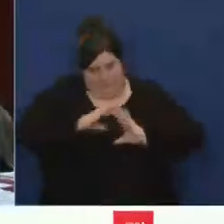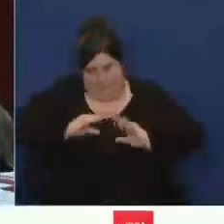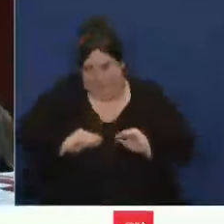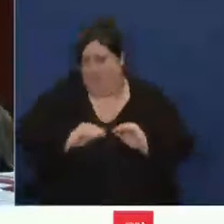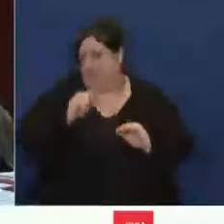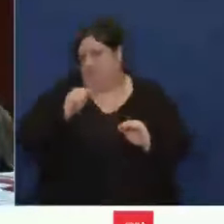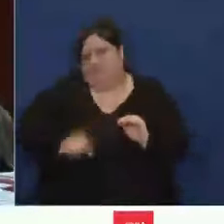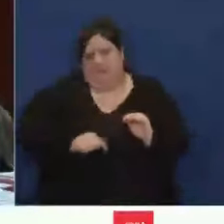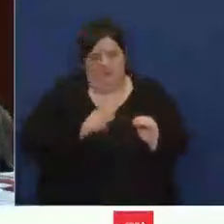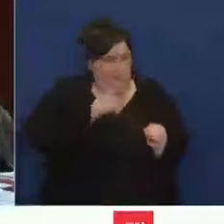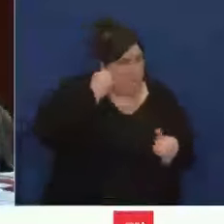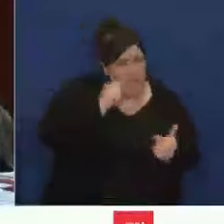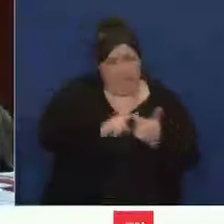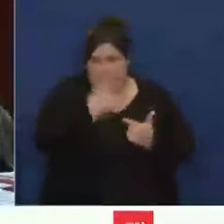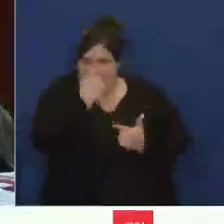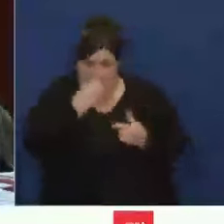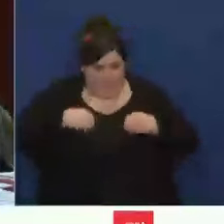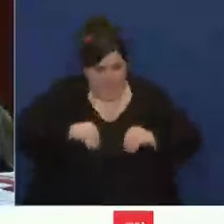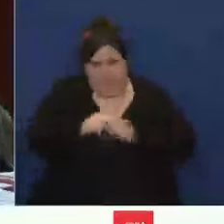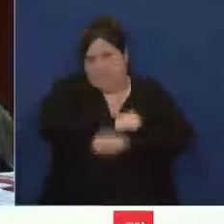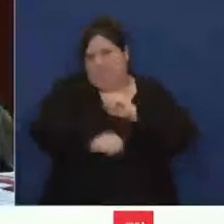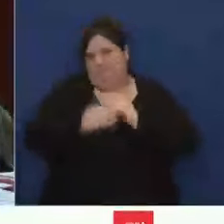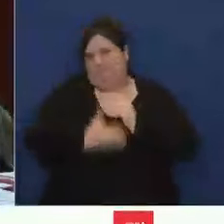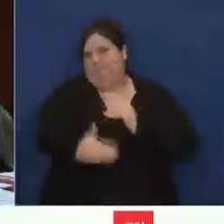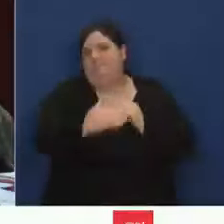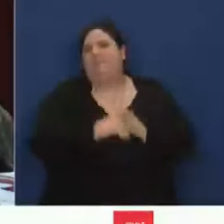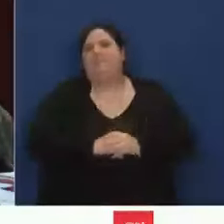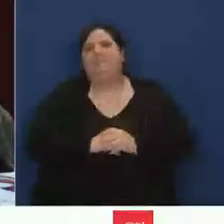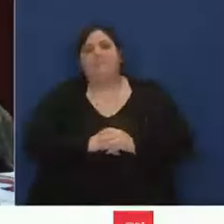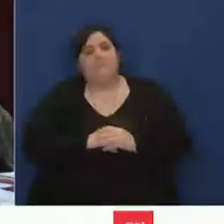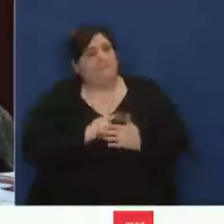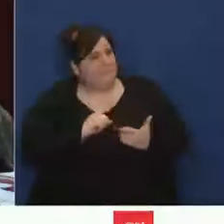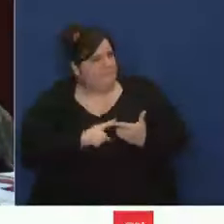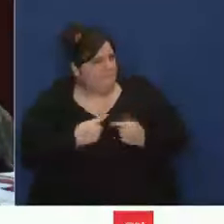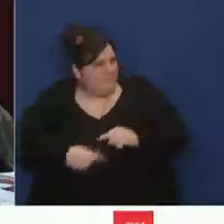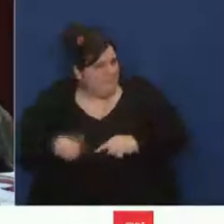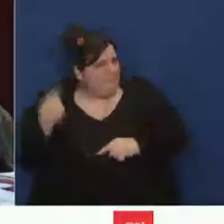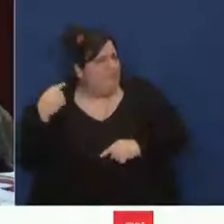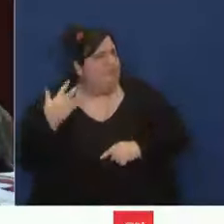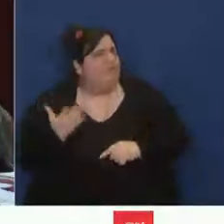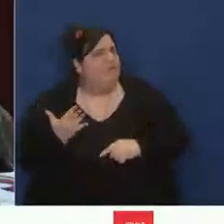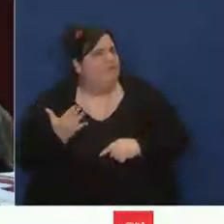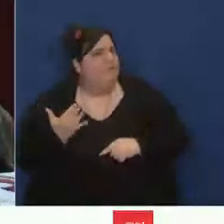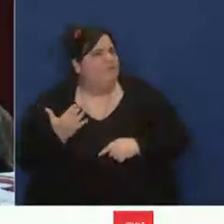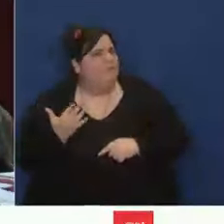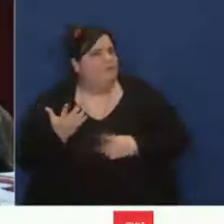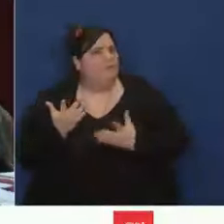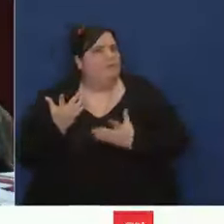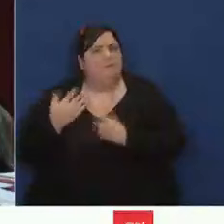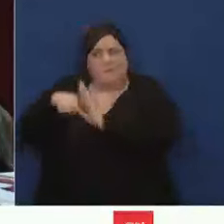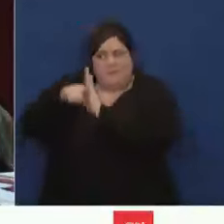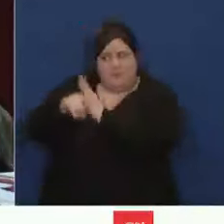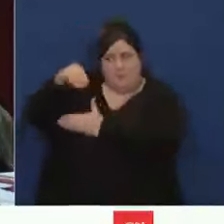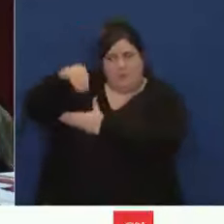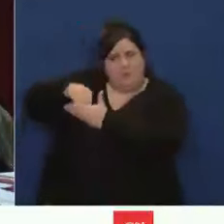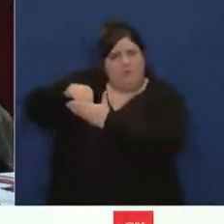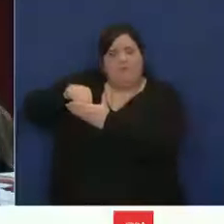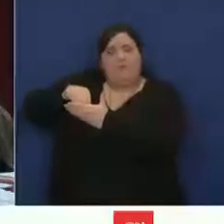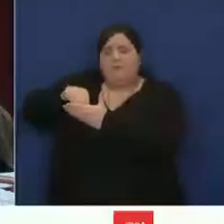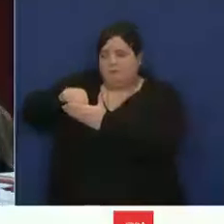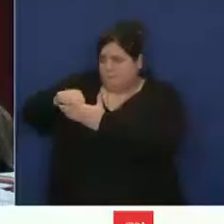reviens sur ce que j'avais déjà évoqué, je crois, lors de la création ou l'adoption du règlement intérieur.